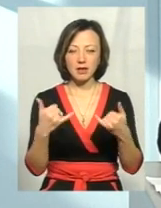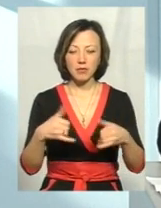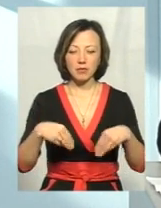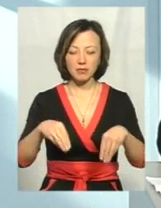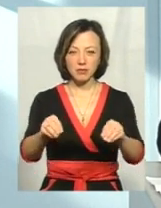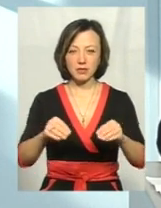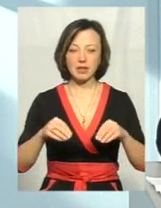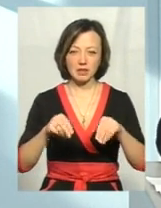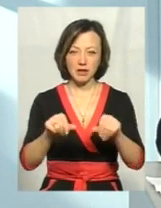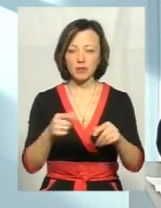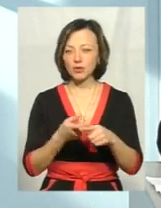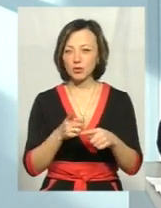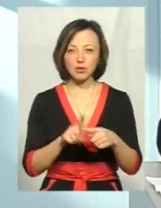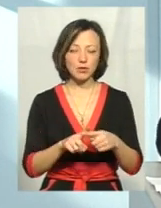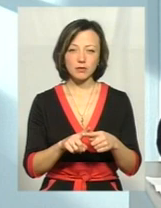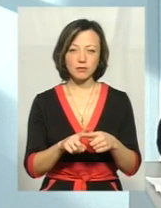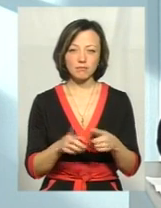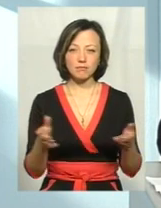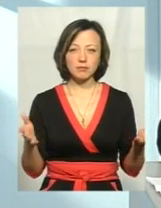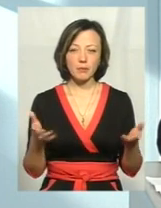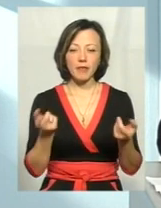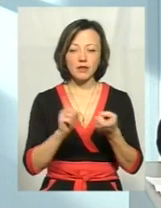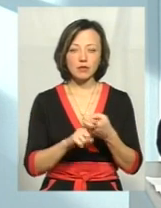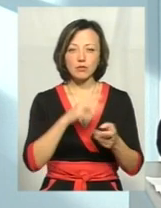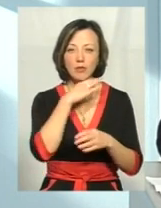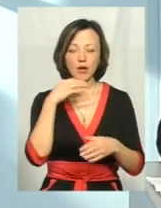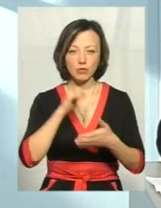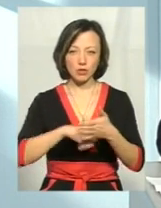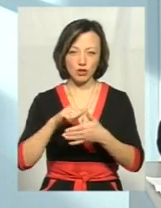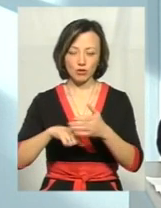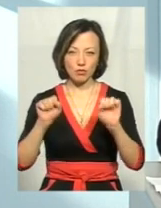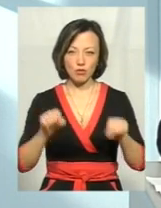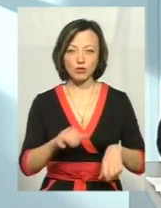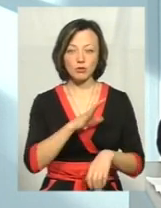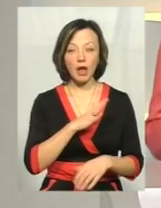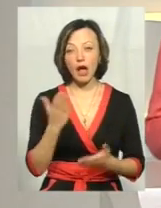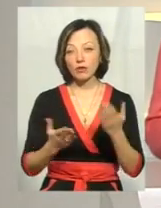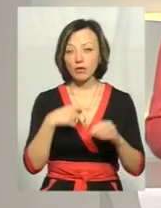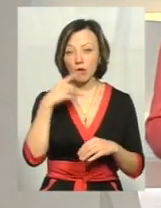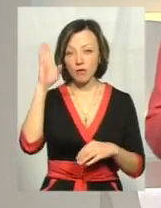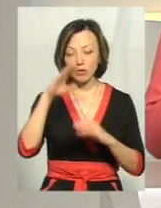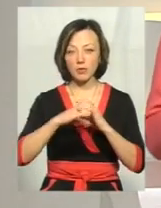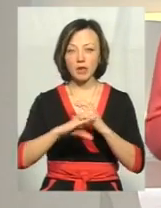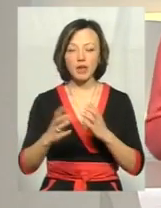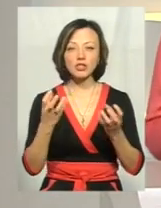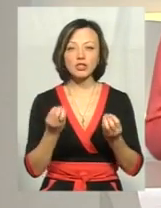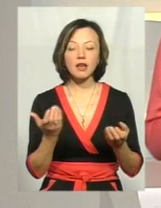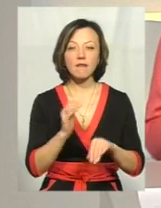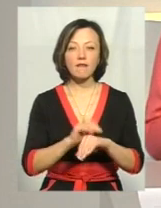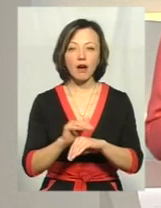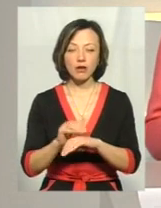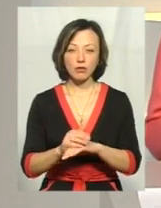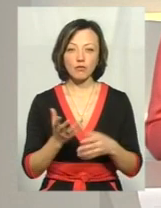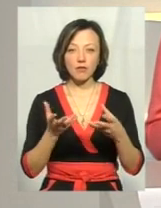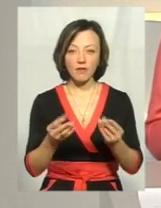мінеральних добрив. Тут зв'язку можна багато на воду. Якщо ми говоримо про водопроводну воду, які ще фактори